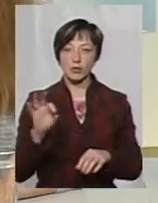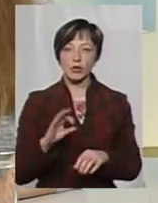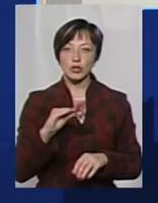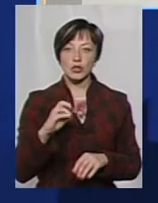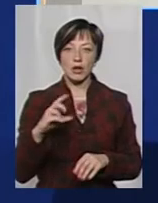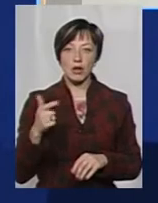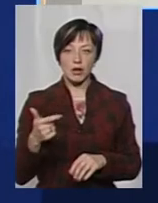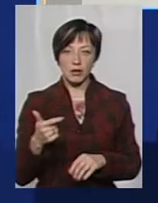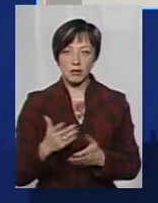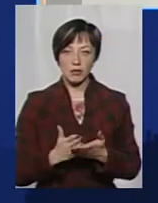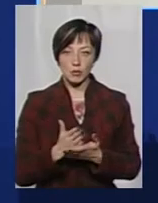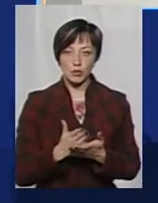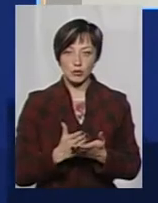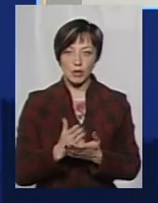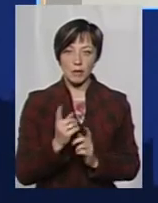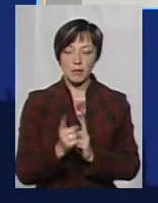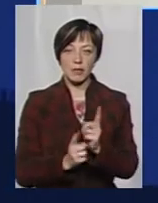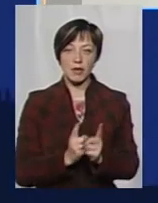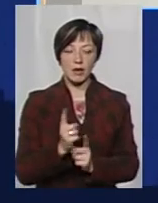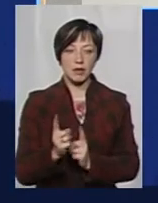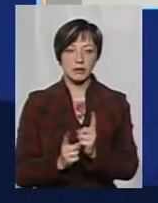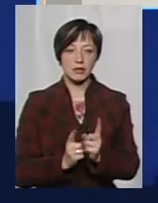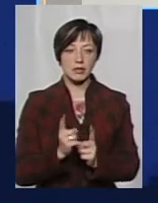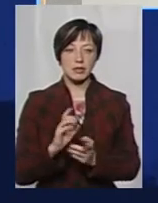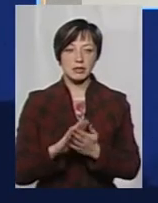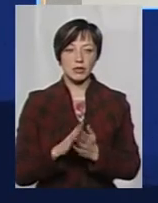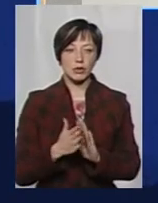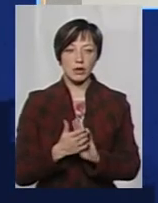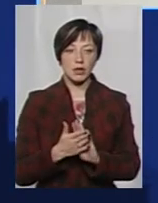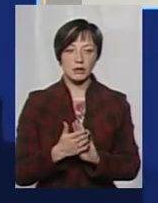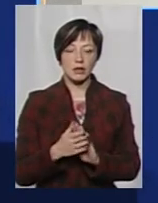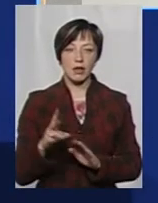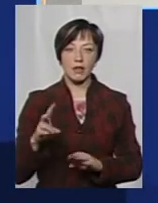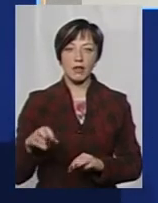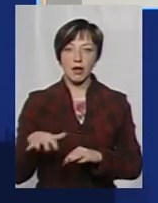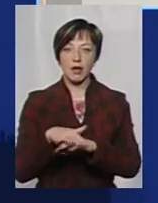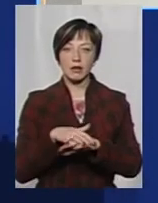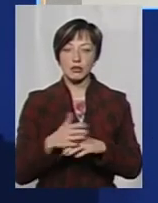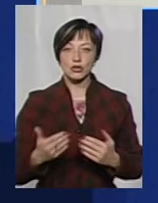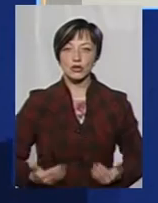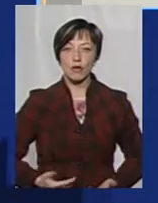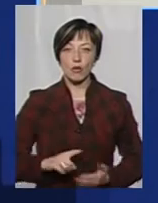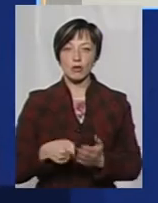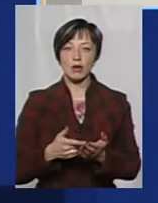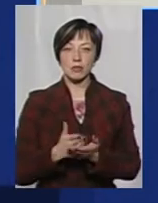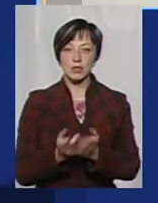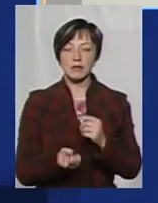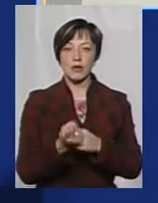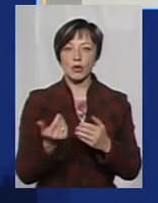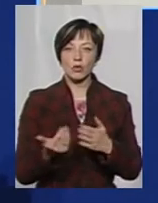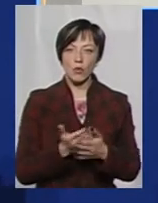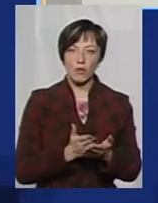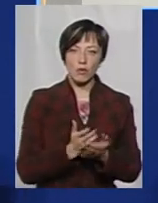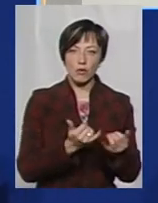послуги, міняється повністю ситуація на ринку житлово-комунальних послуг. З'являються нові